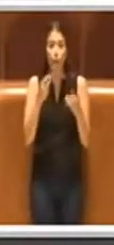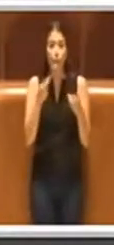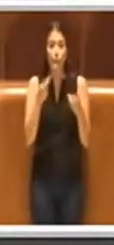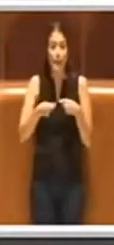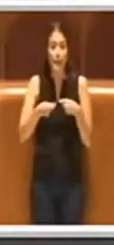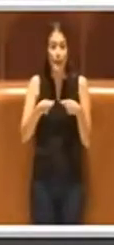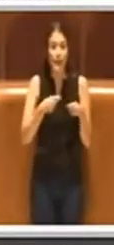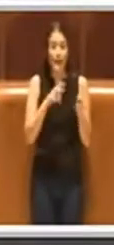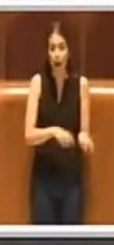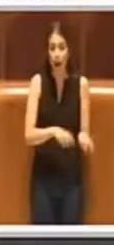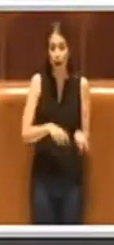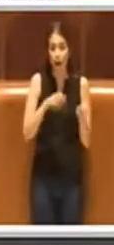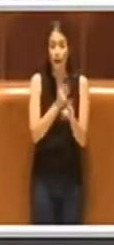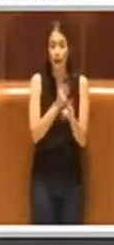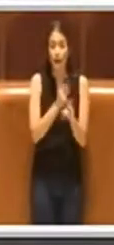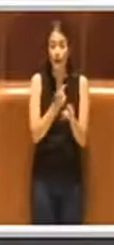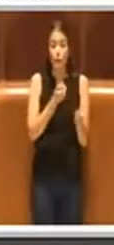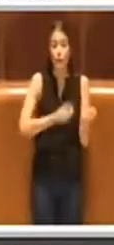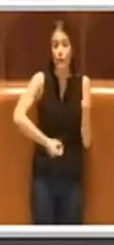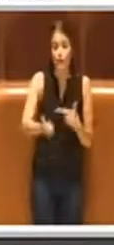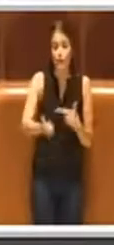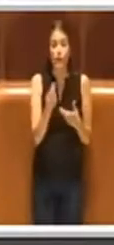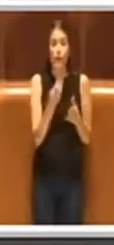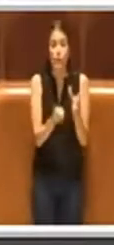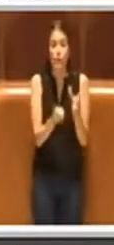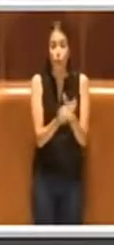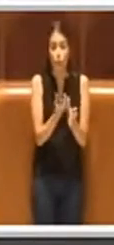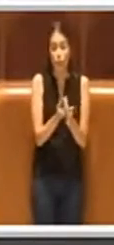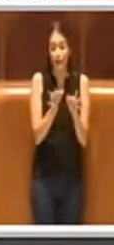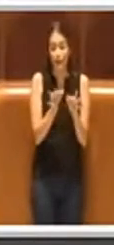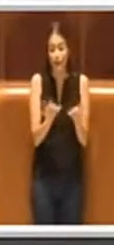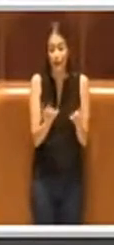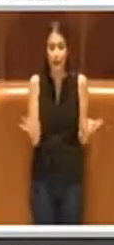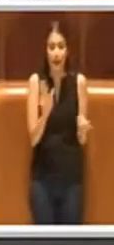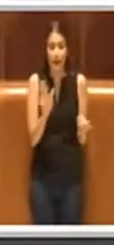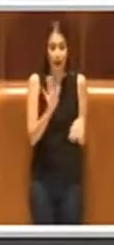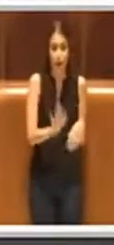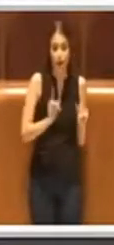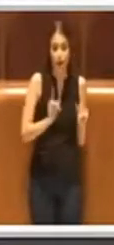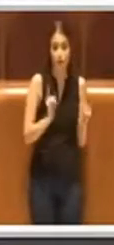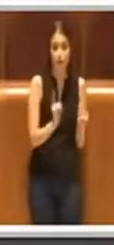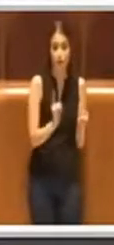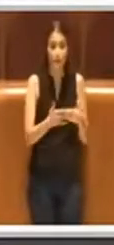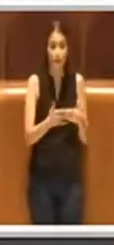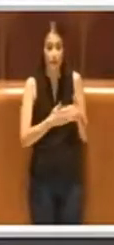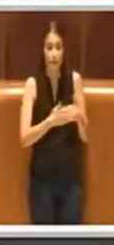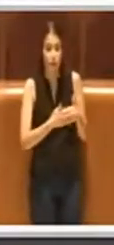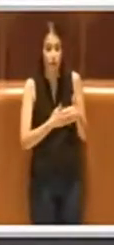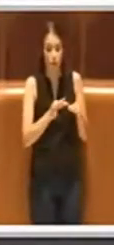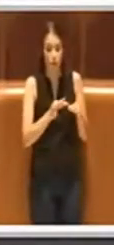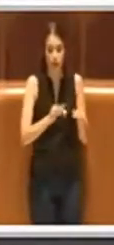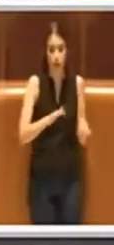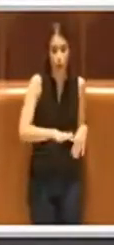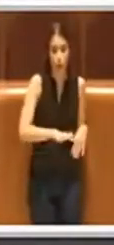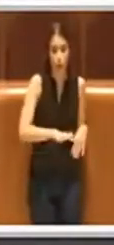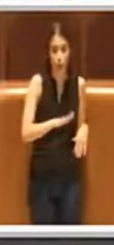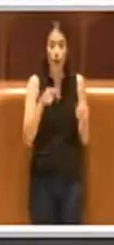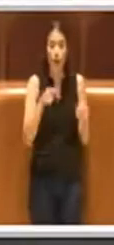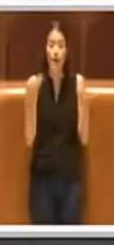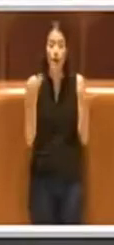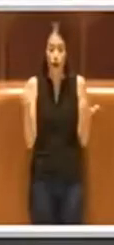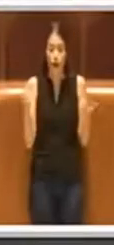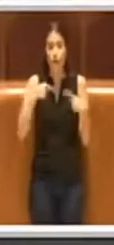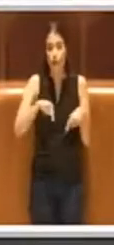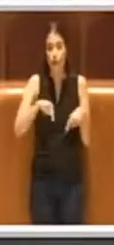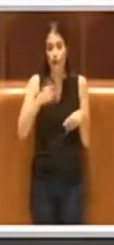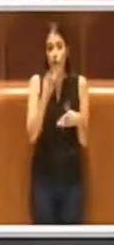vendere prodotti genuini della terra, possibilmente più vicini possibile ai territori e questo ci temiamo a